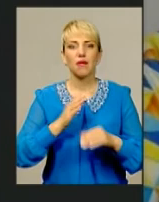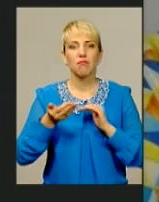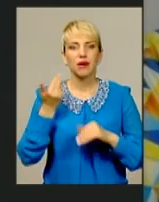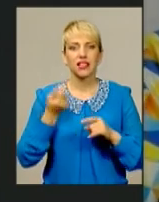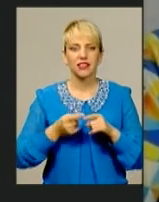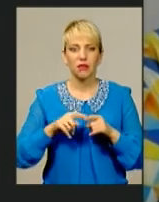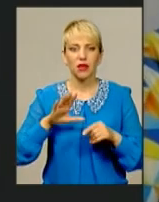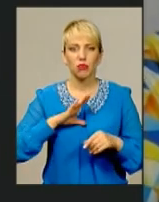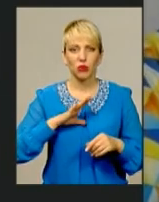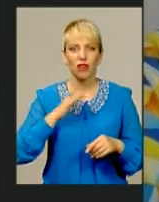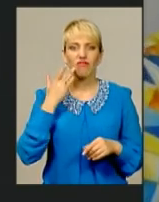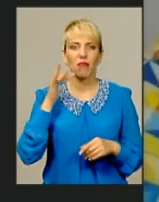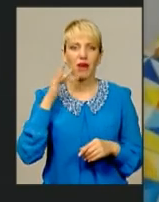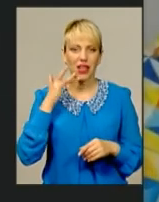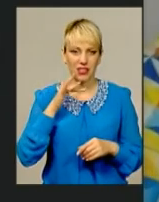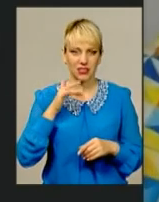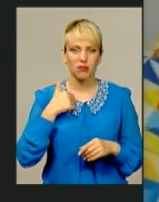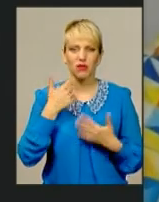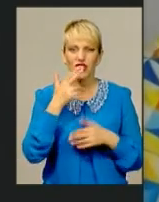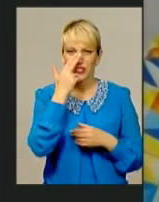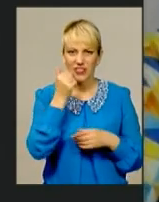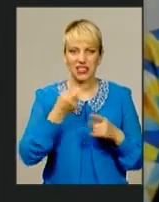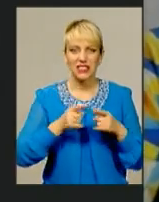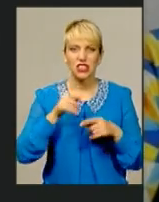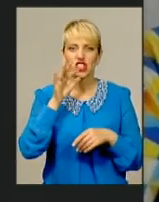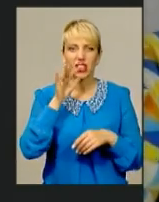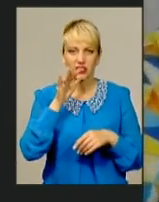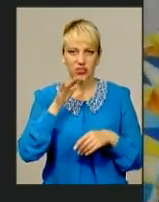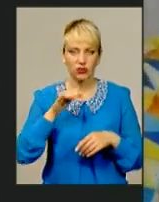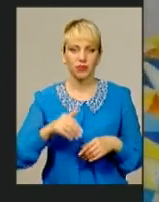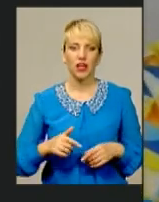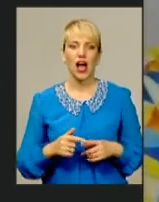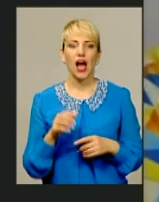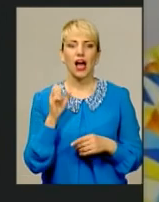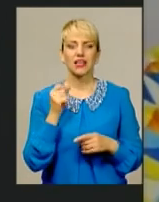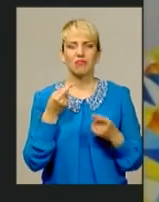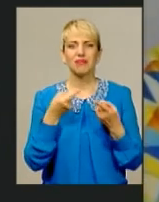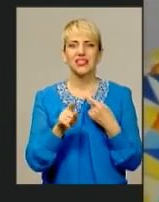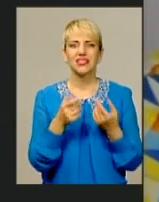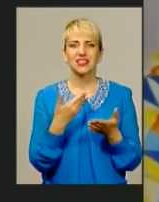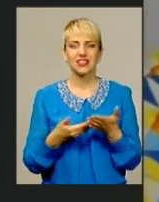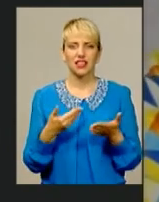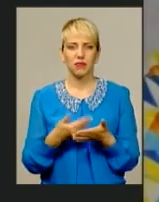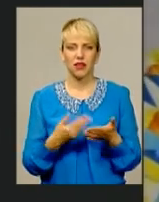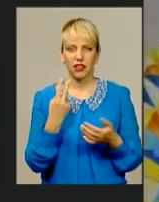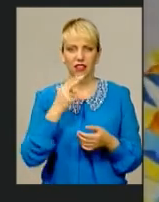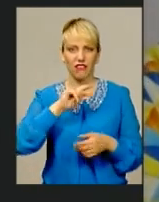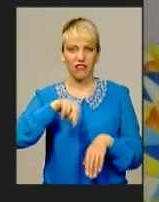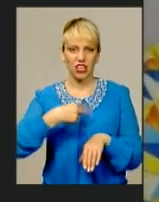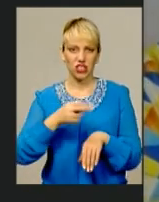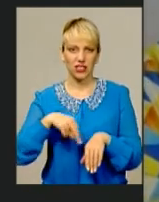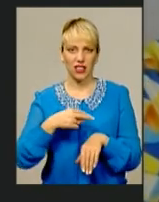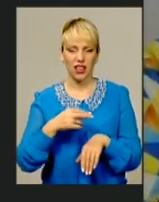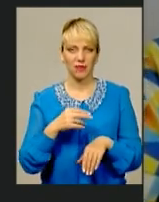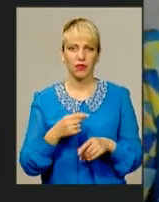тренувалися, і ми більш-менш звикли до цього часу. Там різниця 2 часа з Хьюстоном,